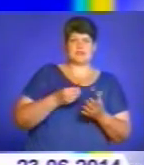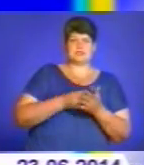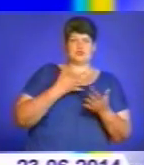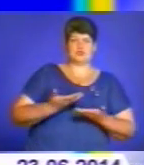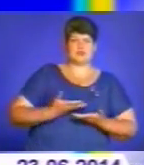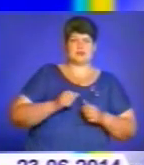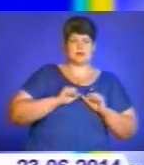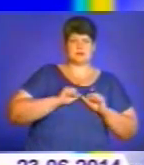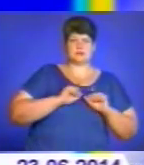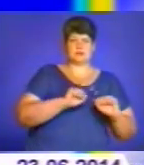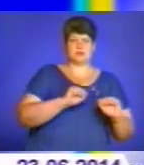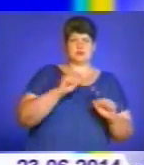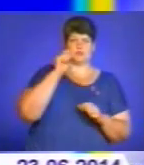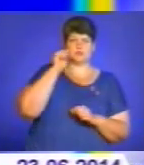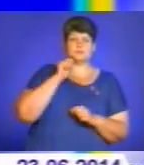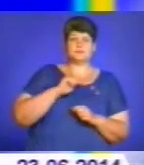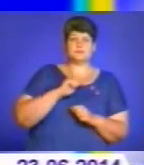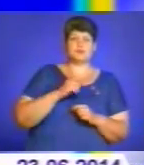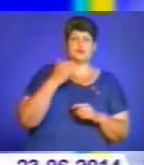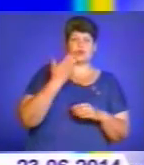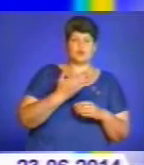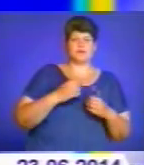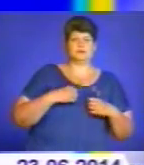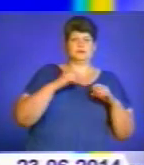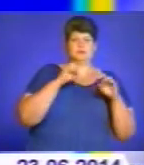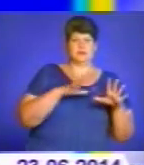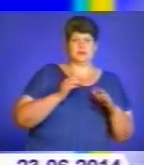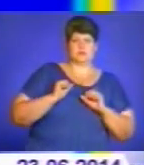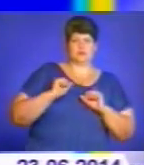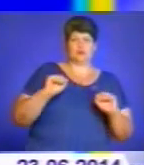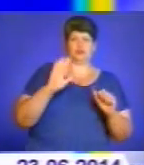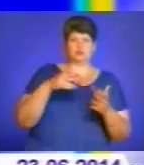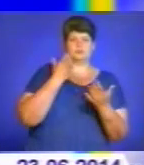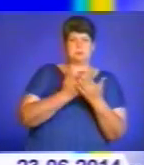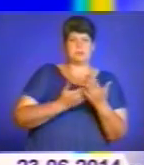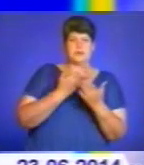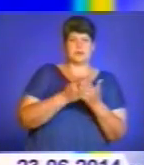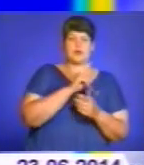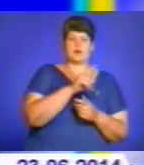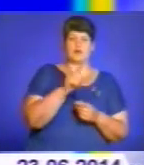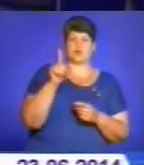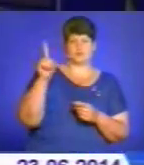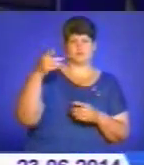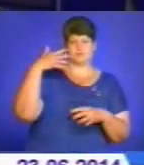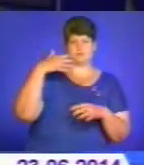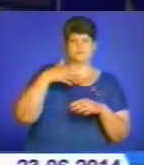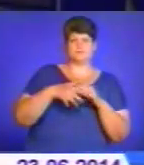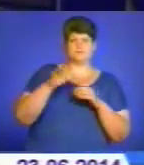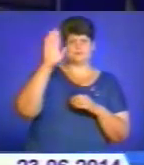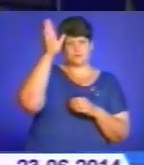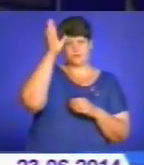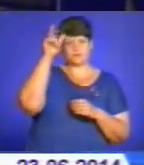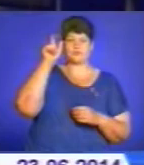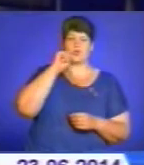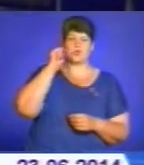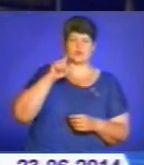країну від тероризму. Нехай його жертовність і патріотизм будуть гідним прикладом для кожного свідомого українця, йдеться